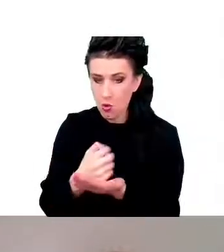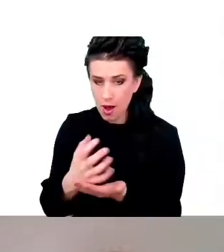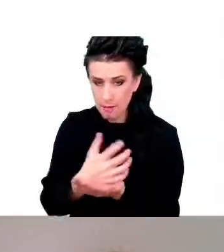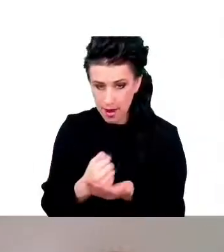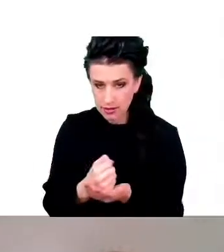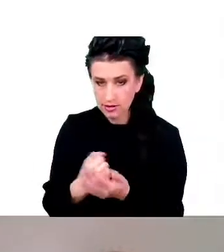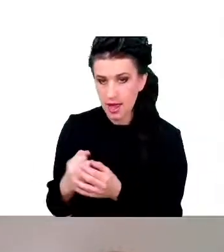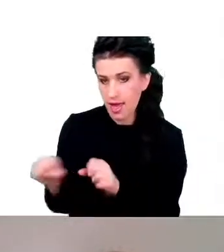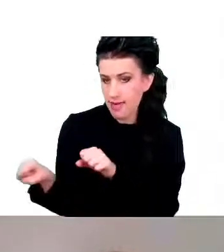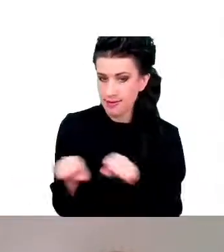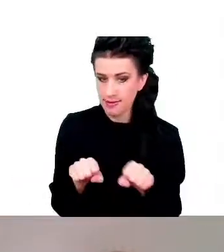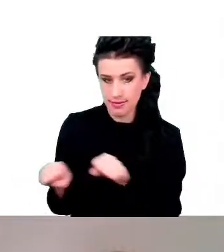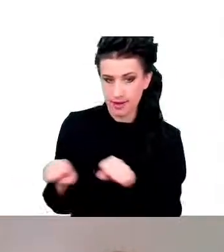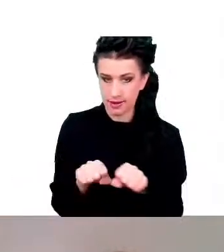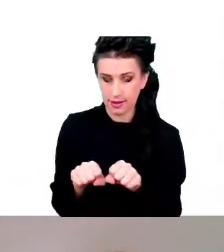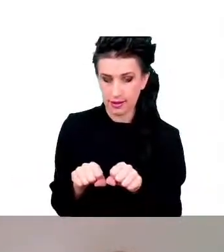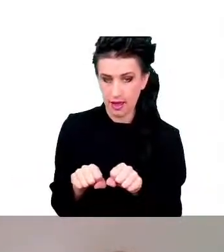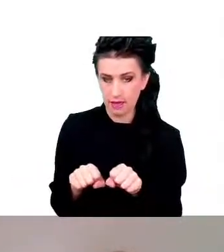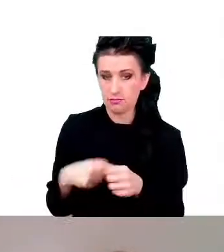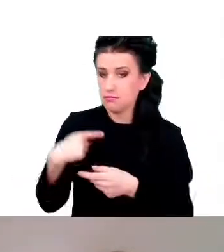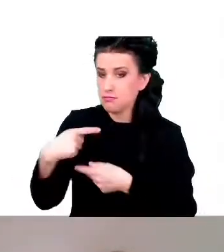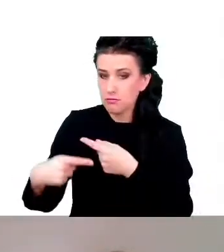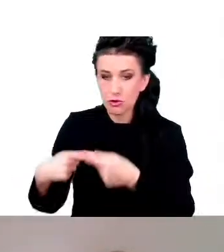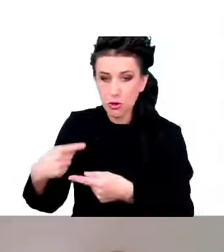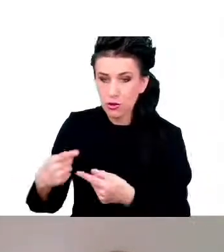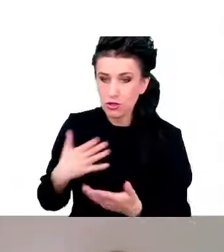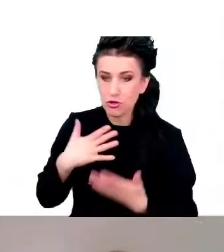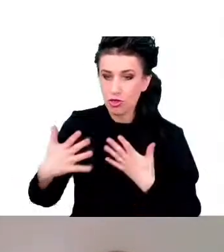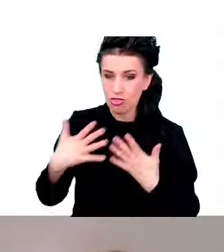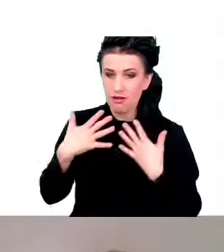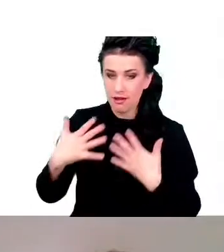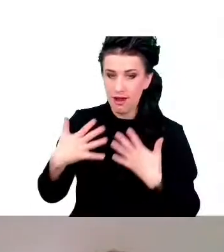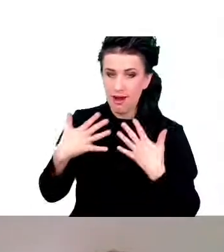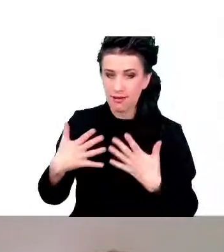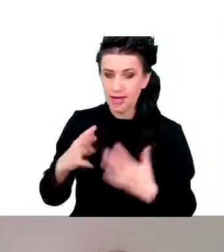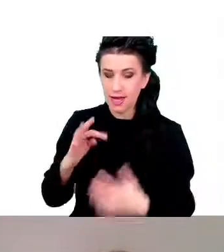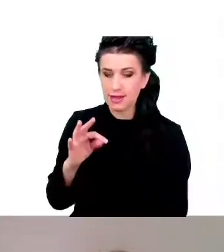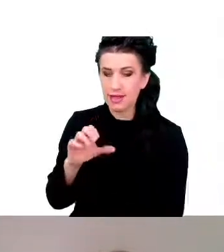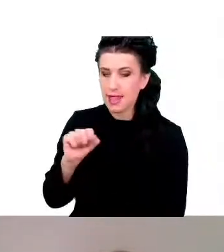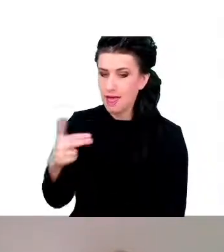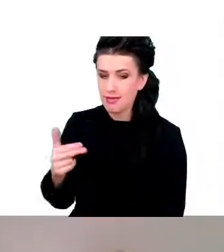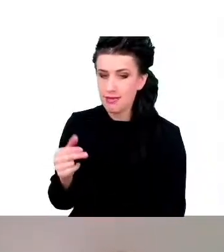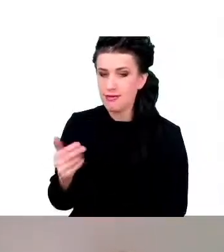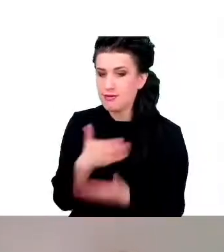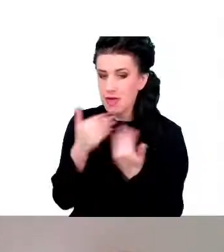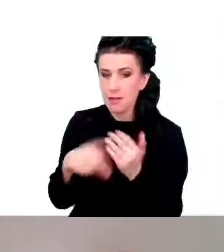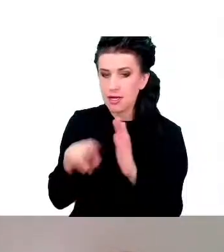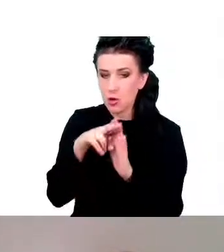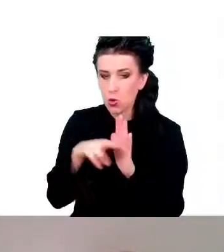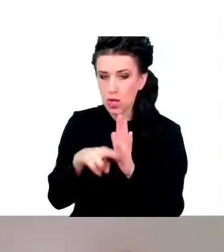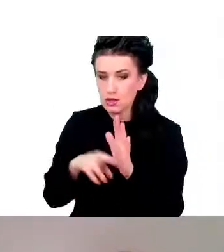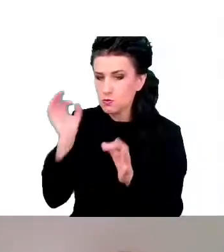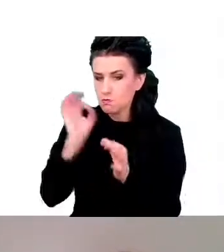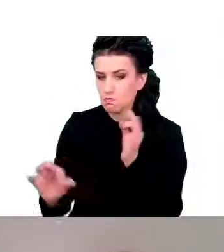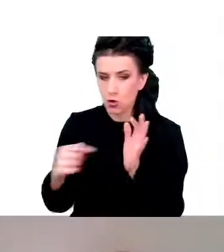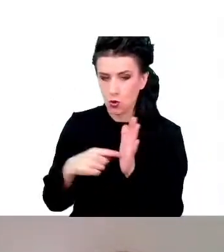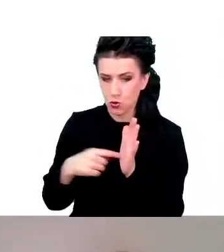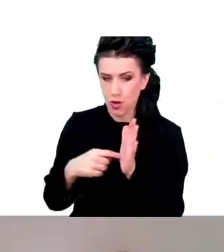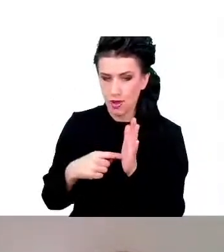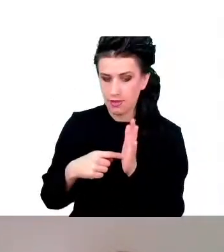czasem ten proces w ogóle oddychania tlenowego nie jest idealnie regulowany, dlatego część z tych